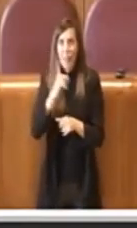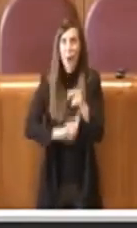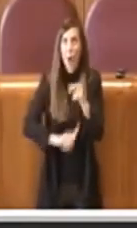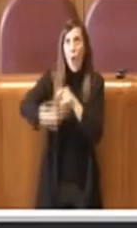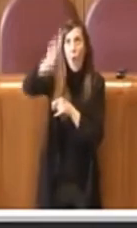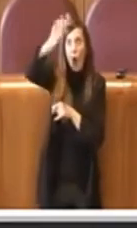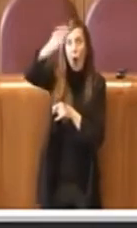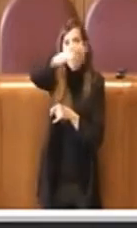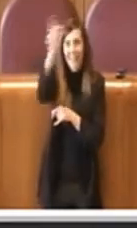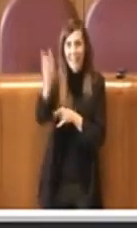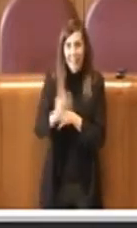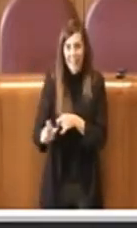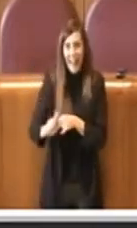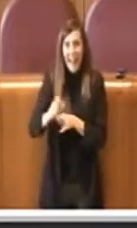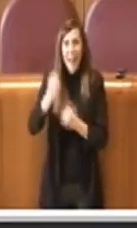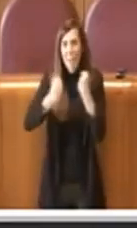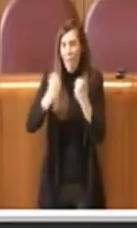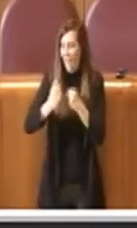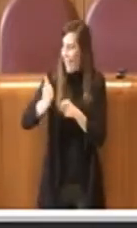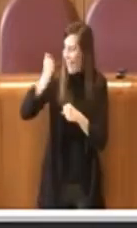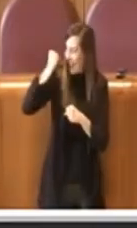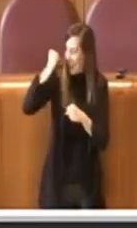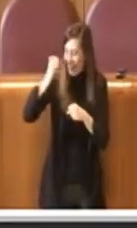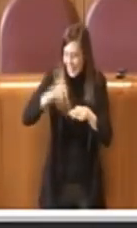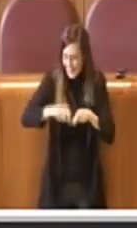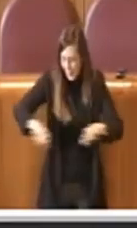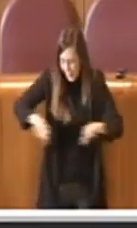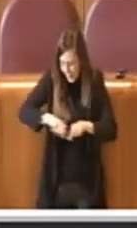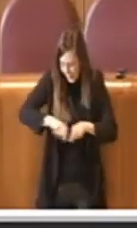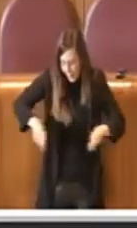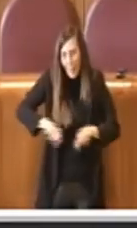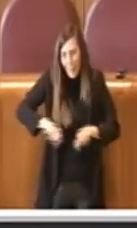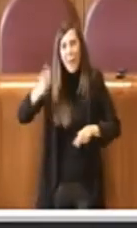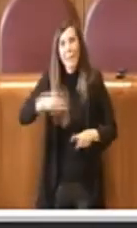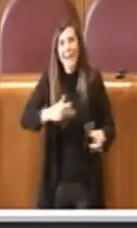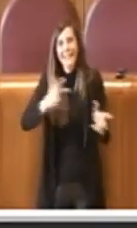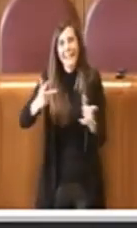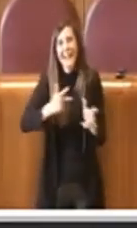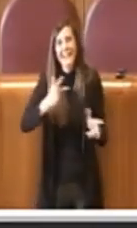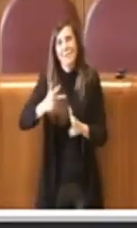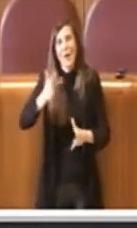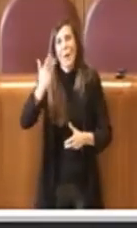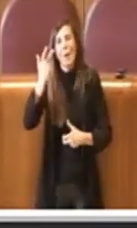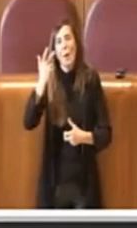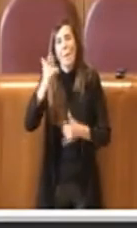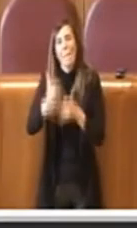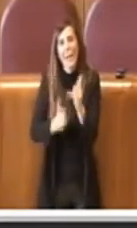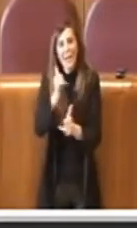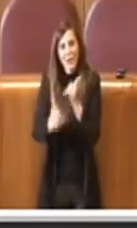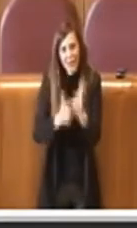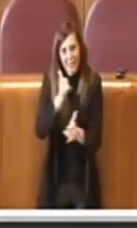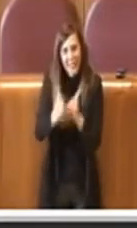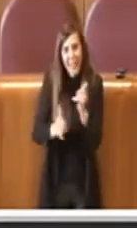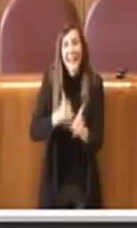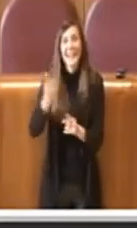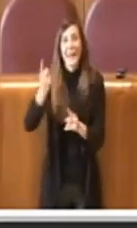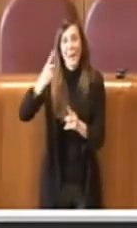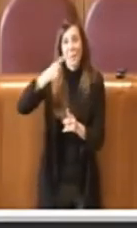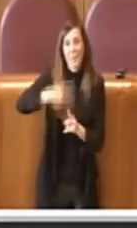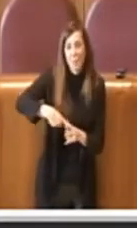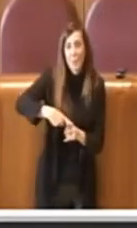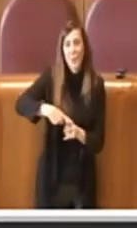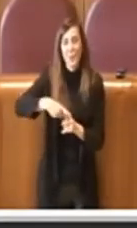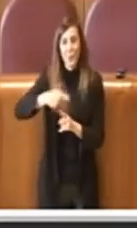Italia, quindi è una cosa che abbiamo recepito. Per quanto riguarda anche lo stazionamento taxi, una delle cose che ci